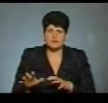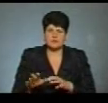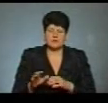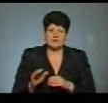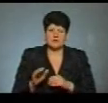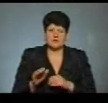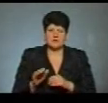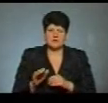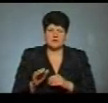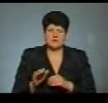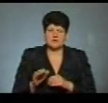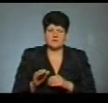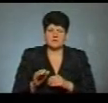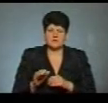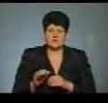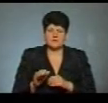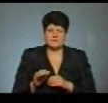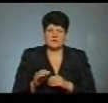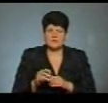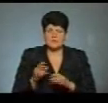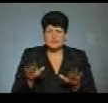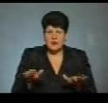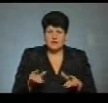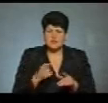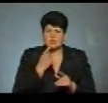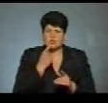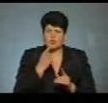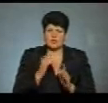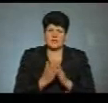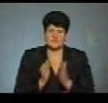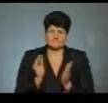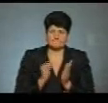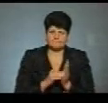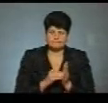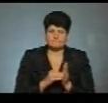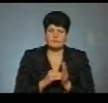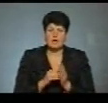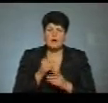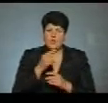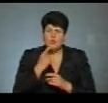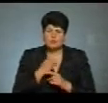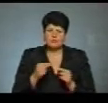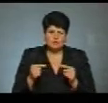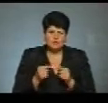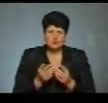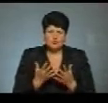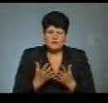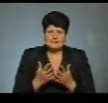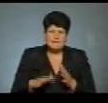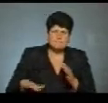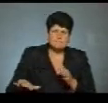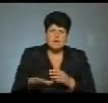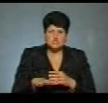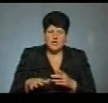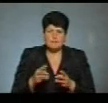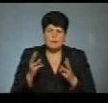великого, коловидного стопка, видів птахів, занесені до червоної книги. За словами Михайла Онищука, щоб точно встановити масштаби пожежі,